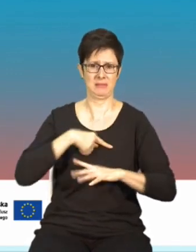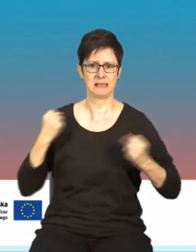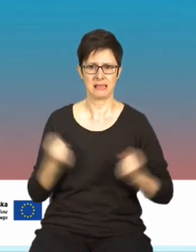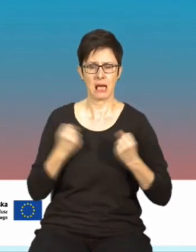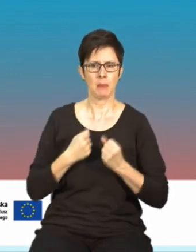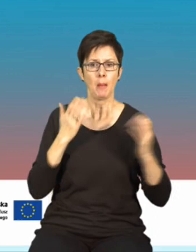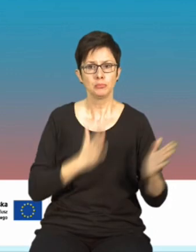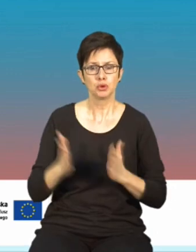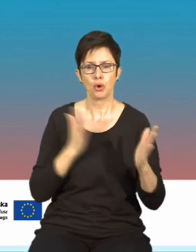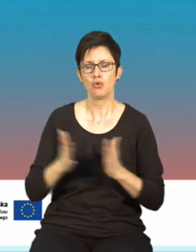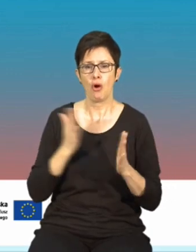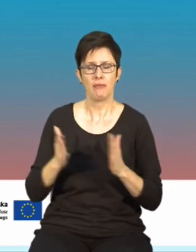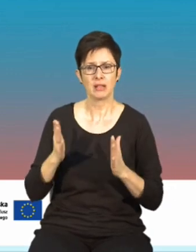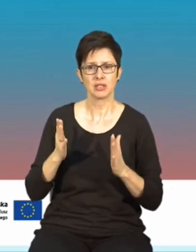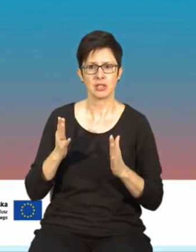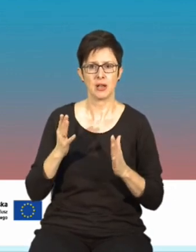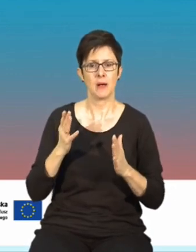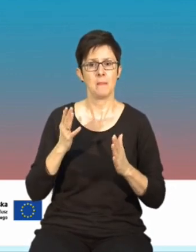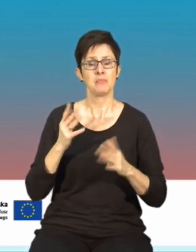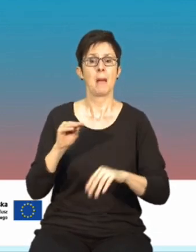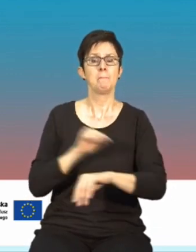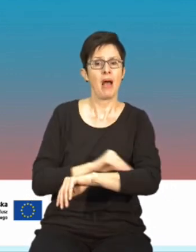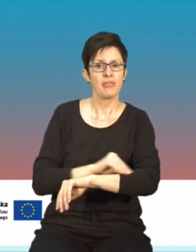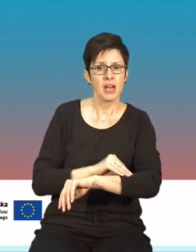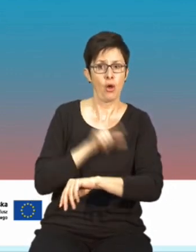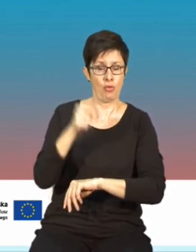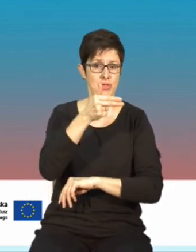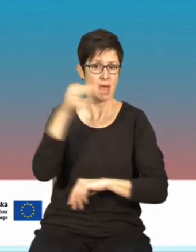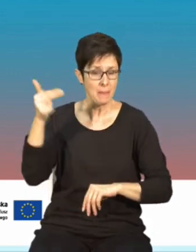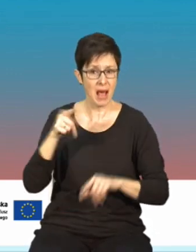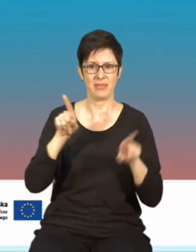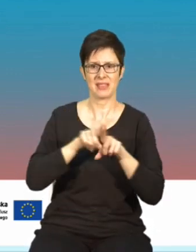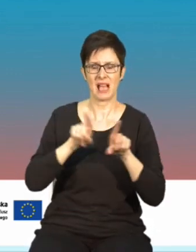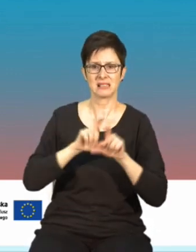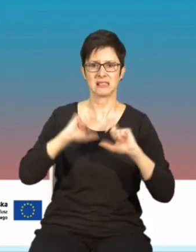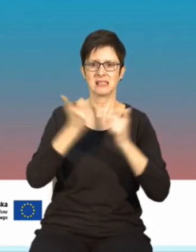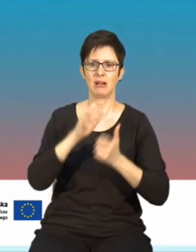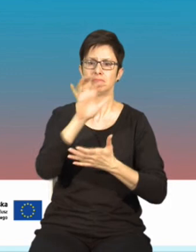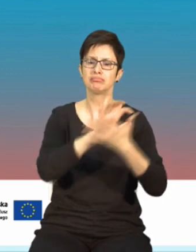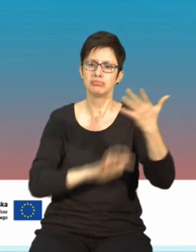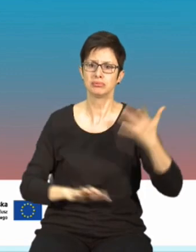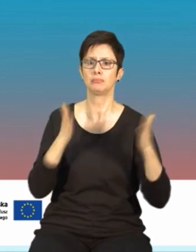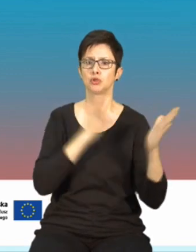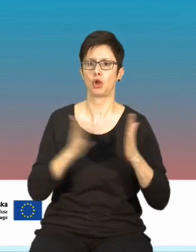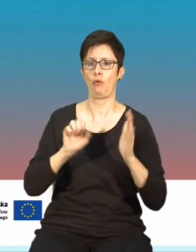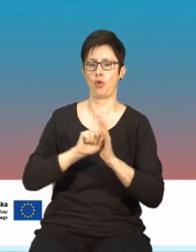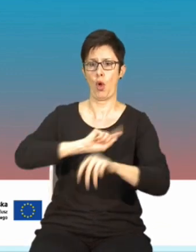nie tylko właśnie materiały o tej tematyce, ale także całe scenariusze lekcji, całe